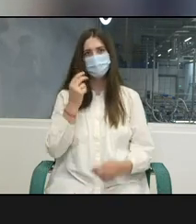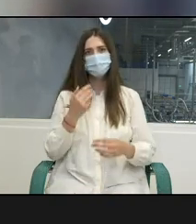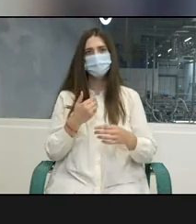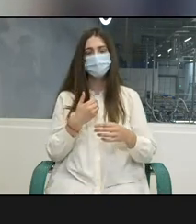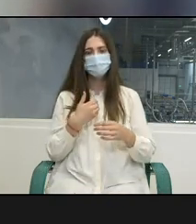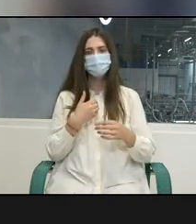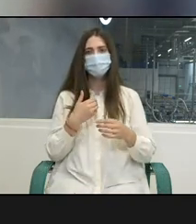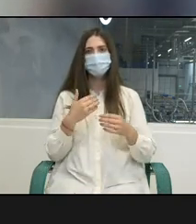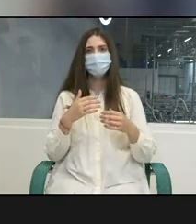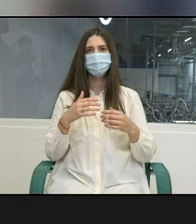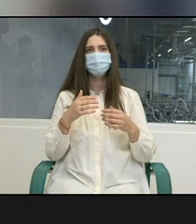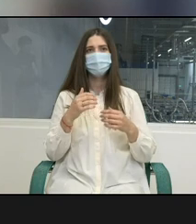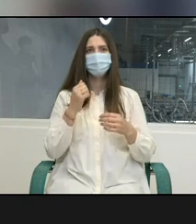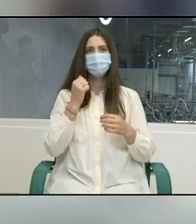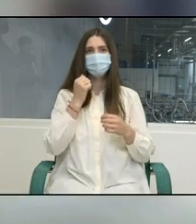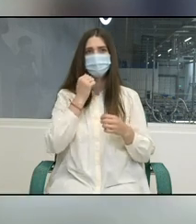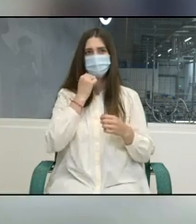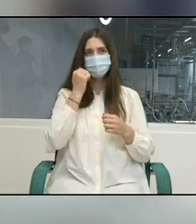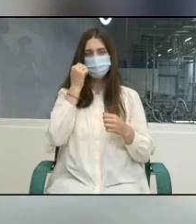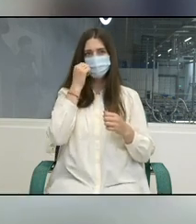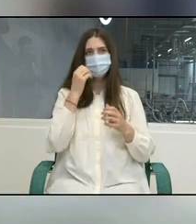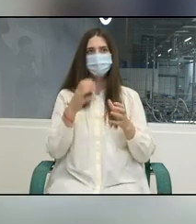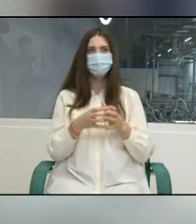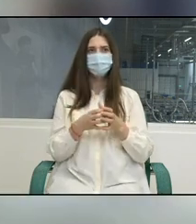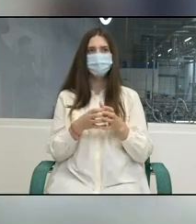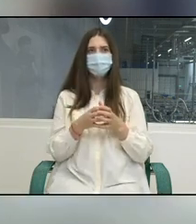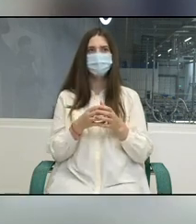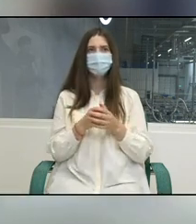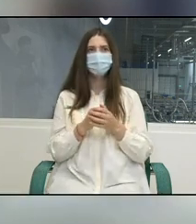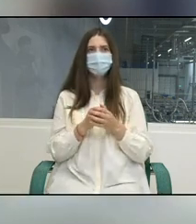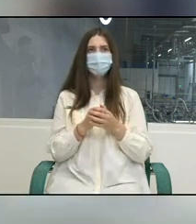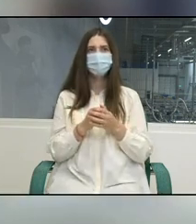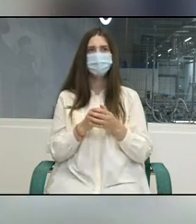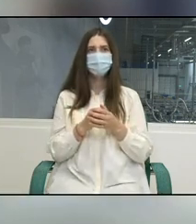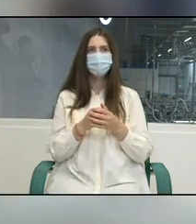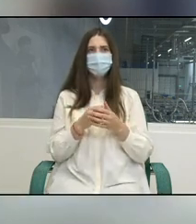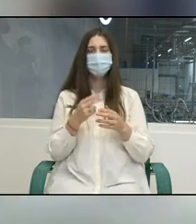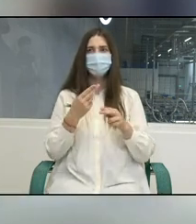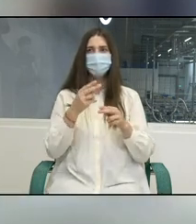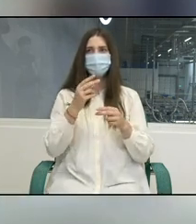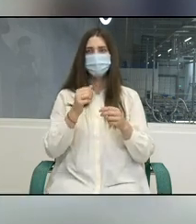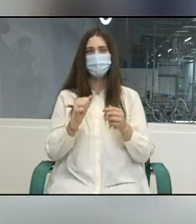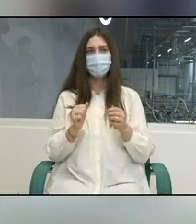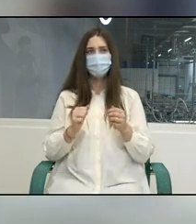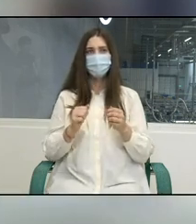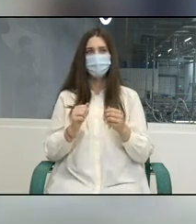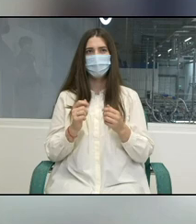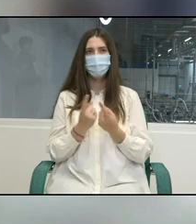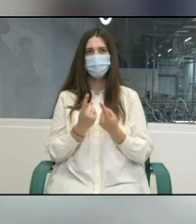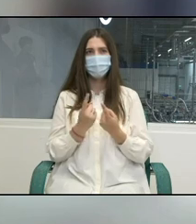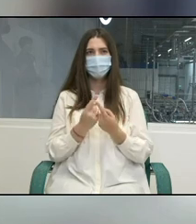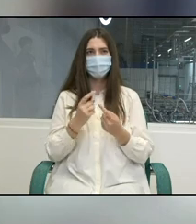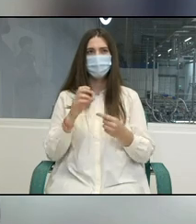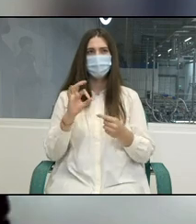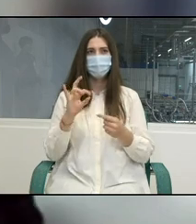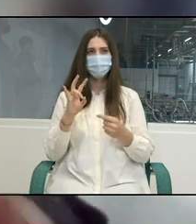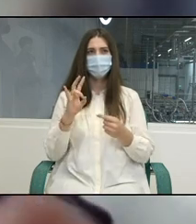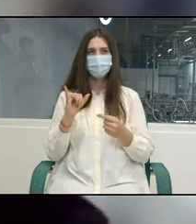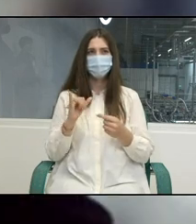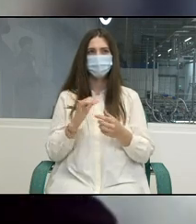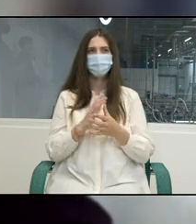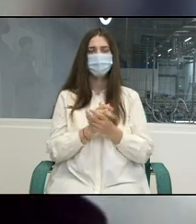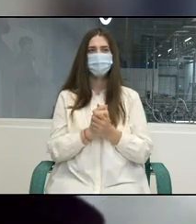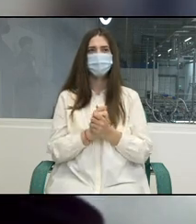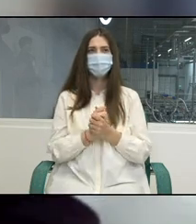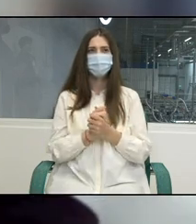exprim aprecierea și pentru colegul meu de la UIM, Heinz Kohler, care este directorul regional pentru Europa